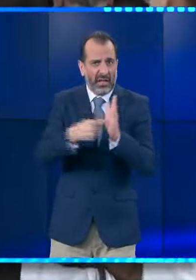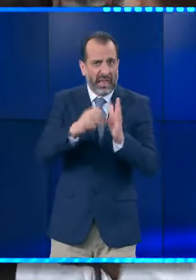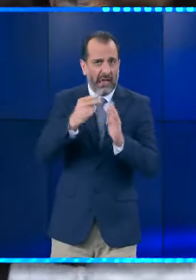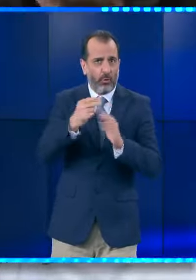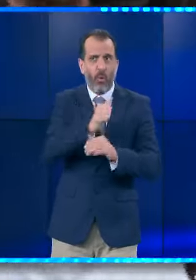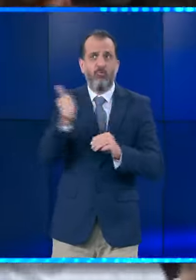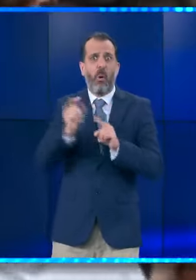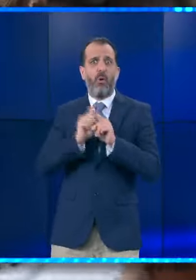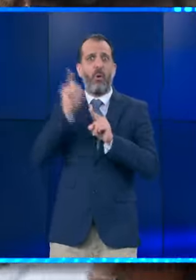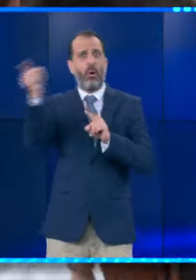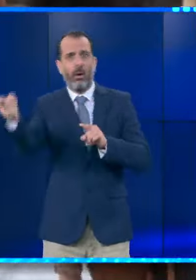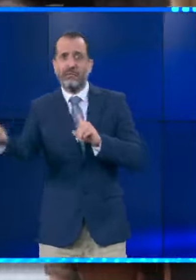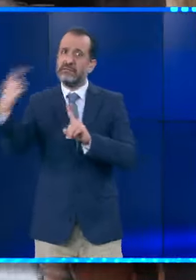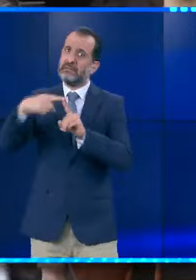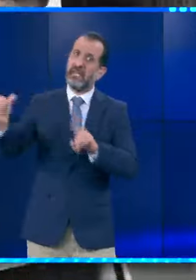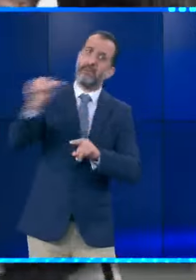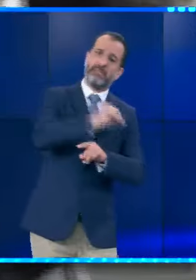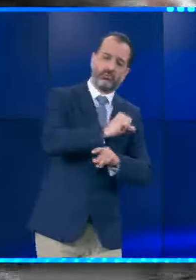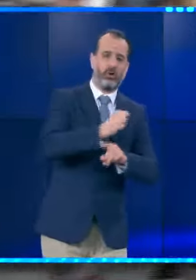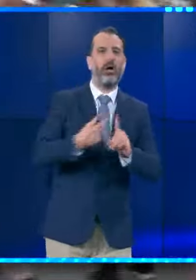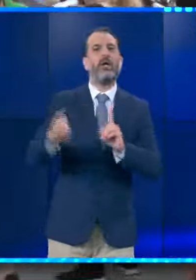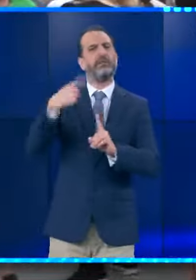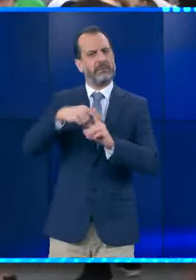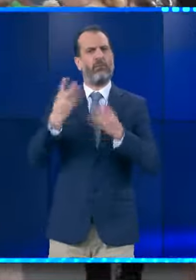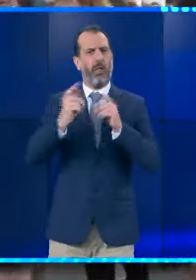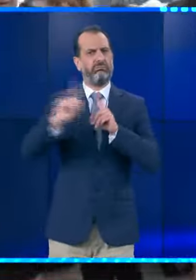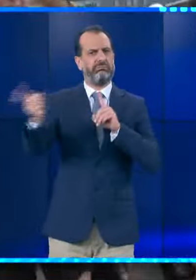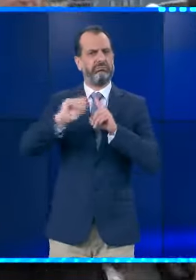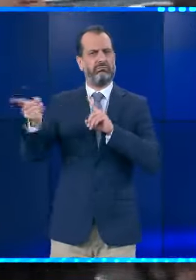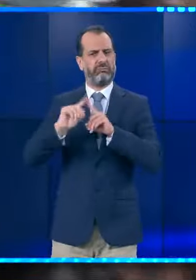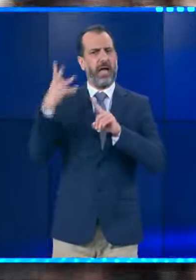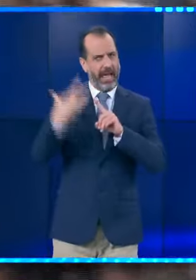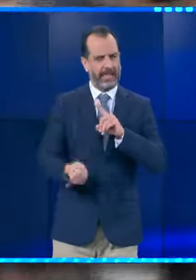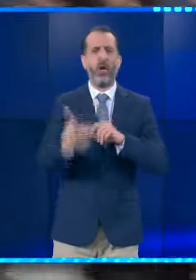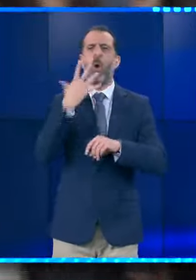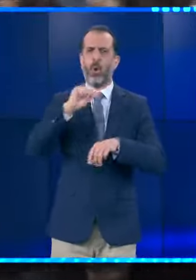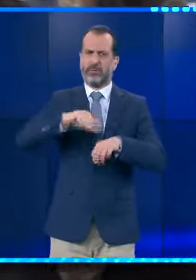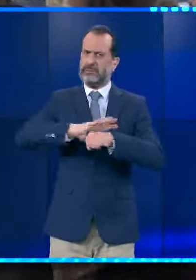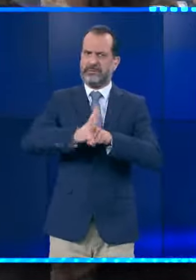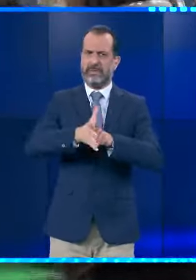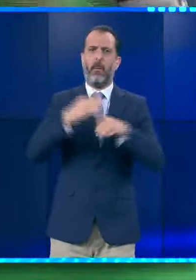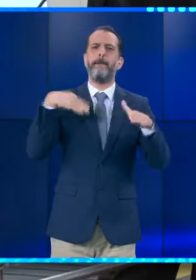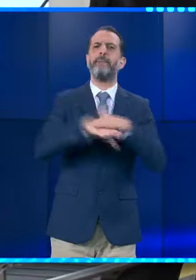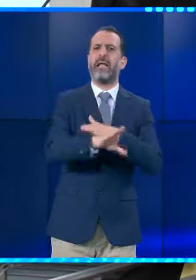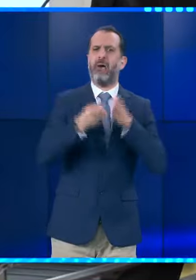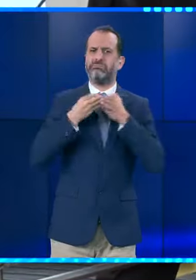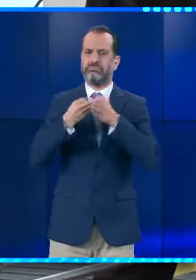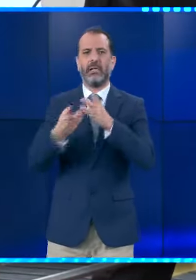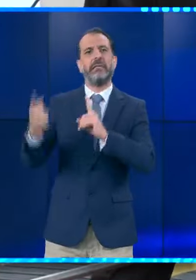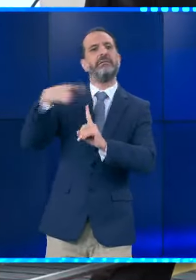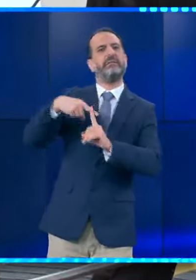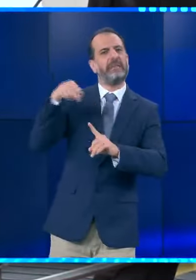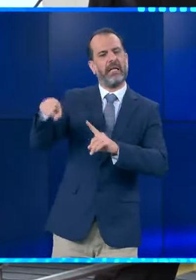πάει. Τώρα να σου πω όμως, τα δρομολόγια είναι αυξημένα, είναι πάρα πολλοί ο κόσμος που έφυγε σήμερα από τον Πειραιά. Ζήτησαν και τη συνδρομή